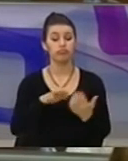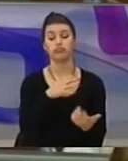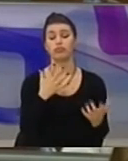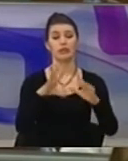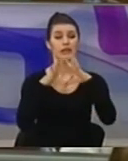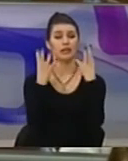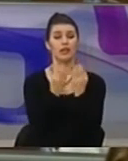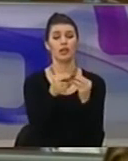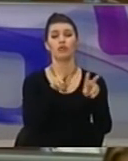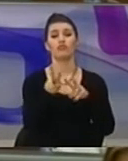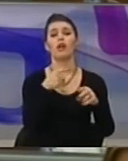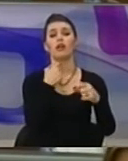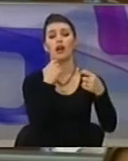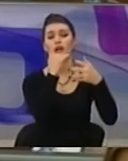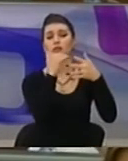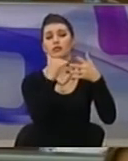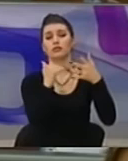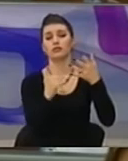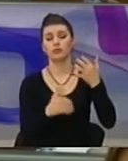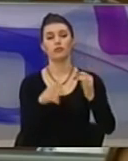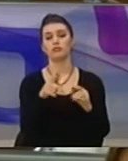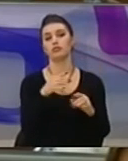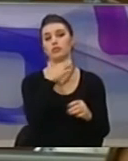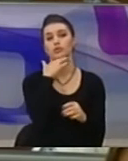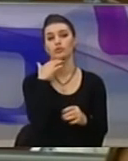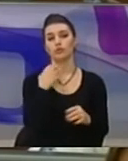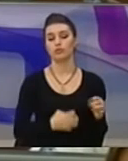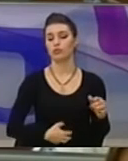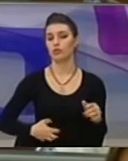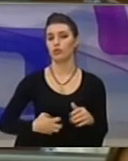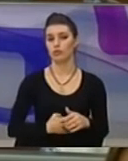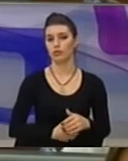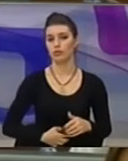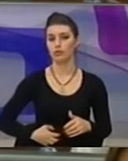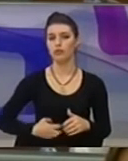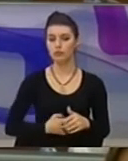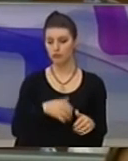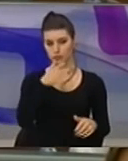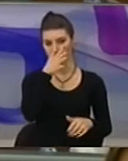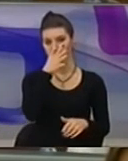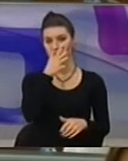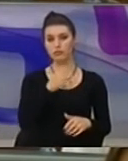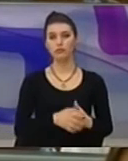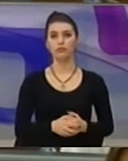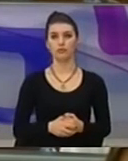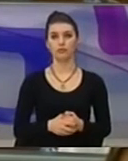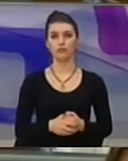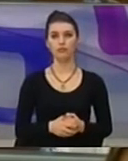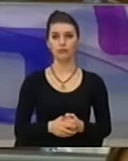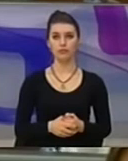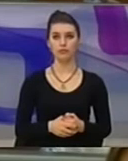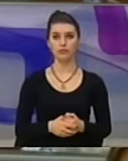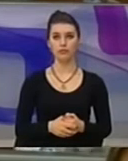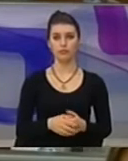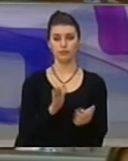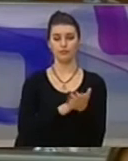apelit, definitivisht është me rusë dhe alarmante kjo gjendje e sistemit të drejtësit këtë të këni. Skandalit